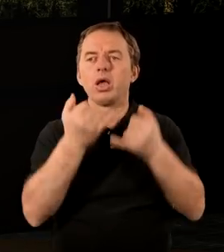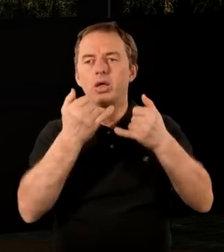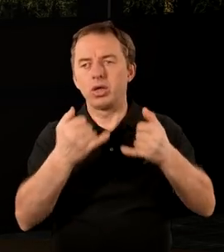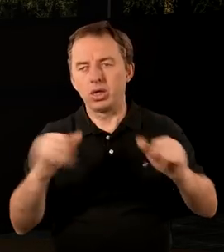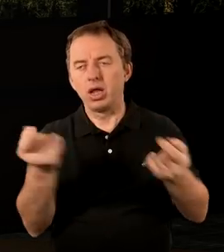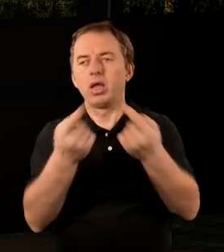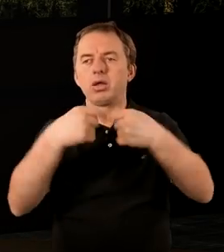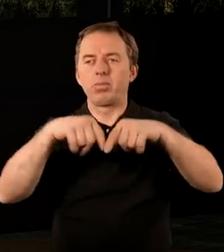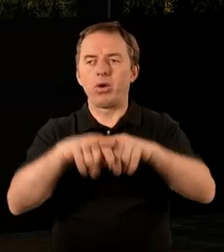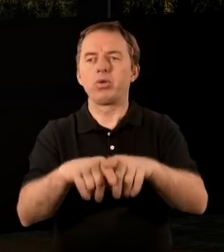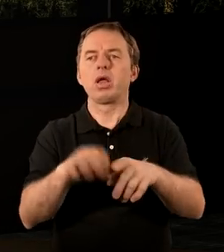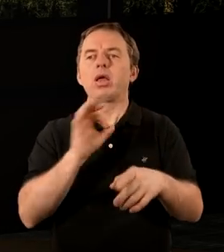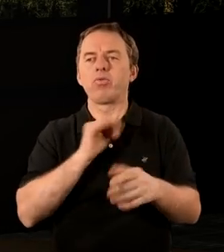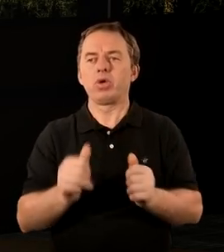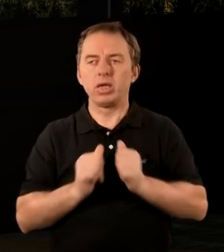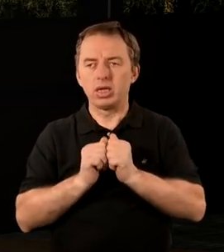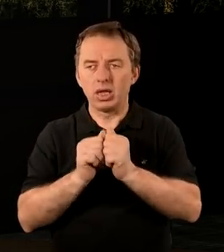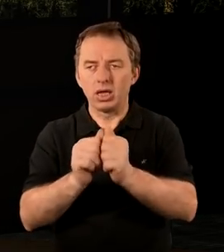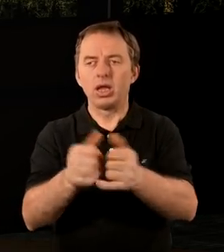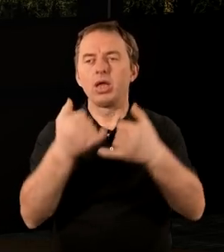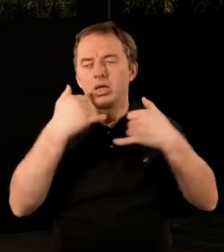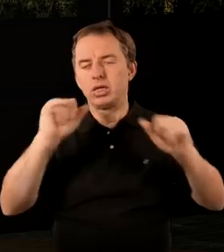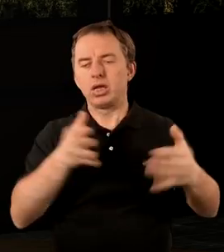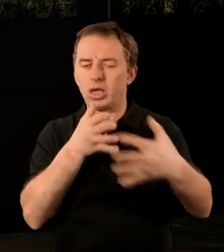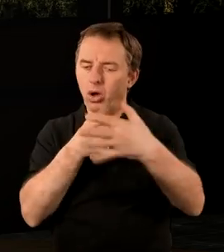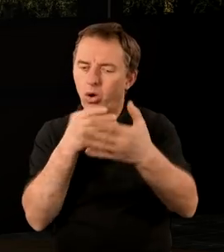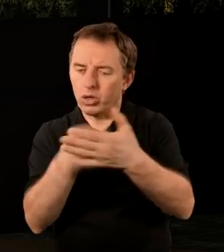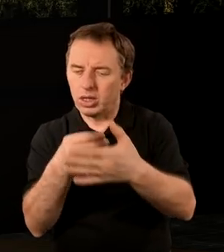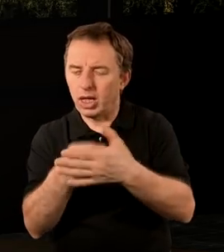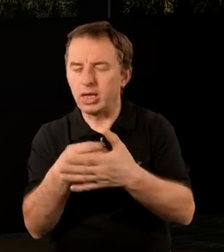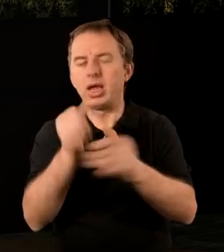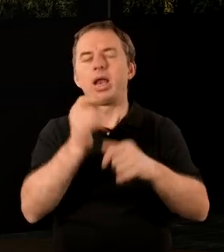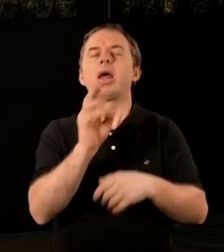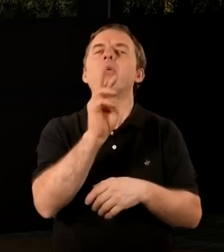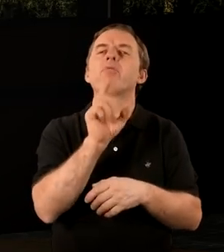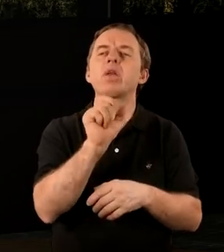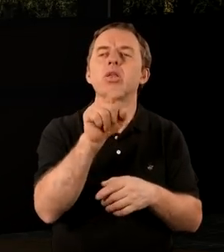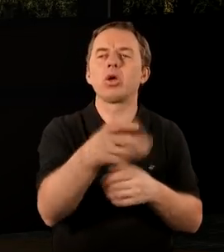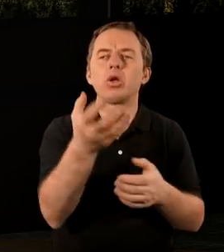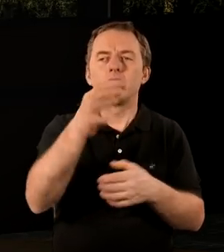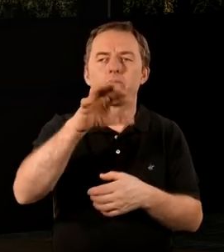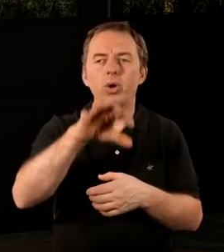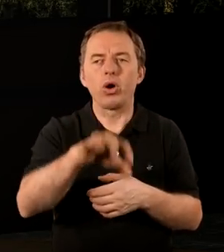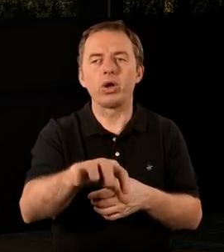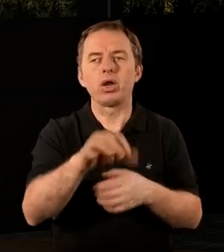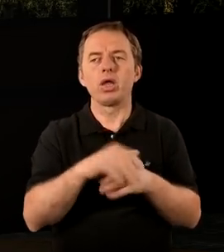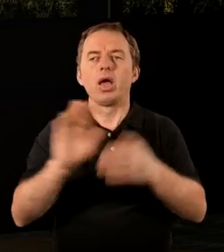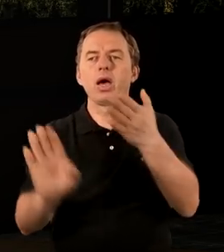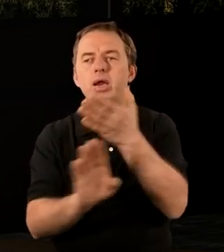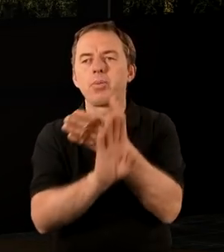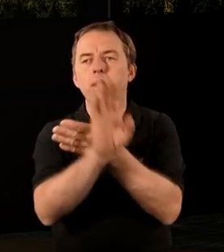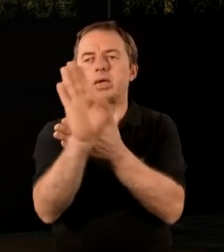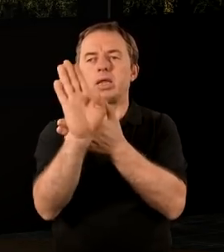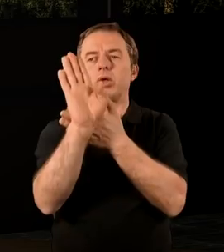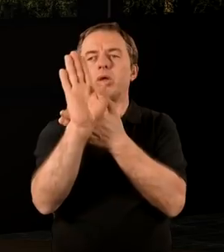każdy inny inaczej spełnia swoje zadania jest inaczej oceniany. Więc są to zbory, można powiedzieć,